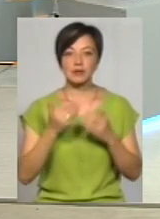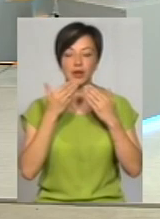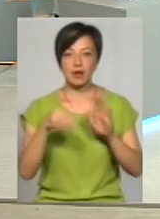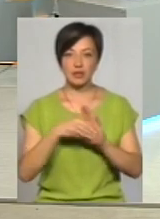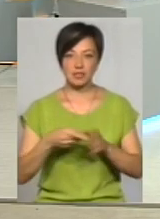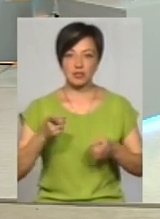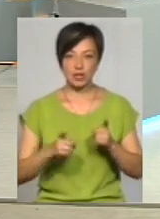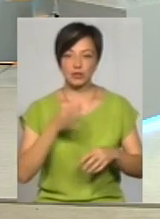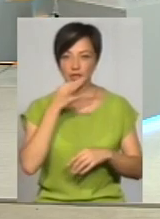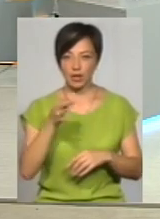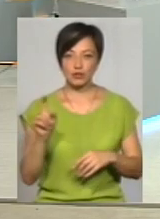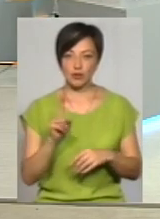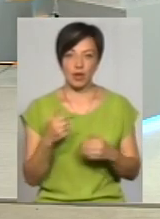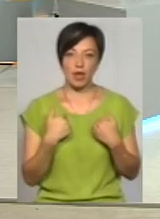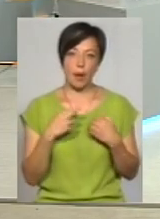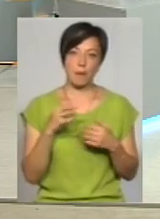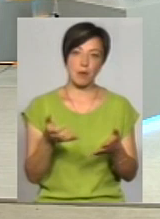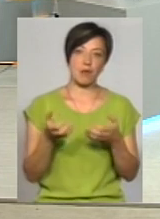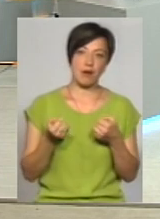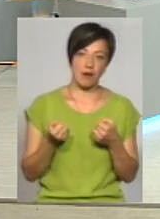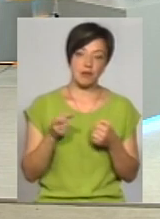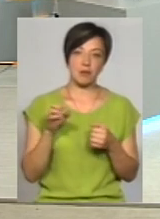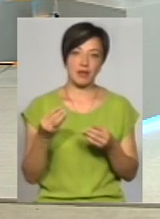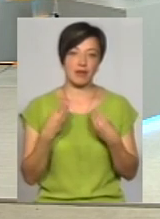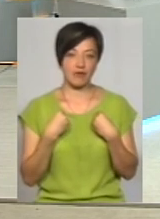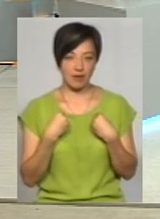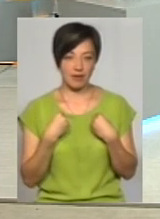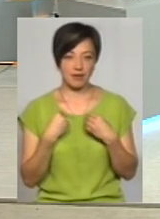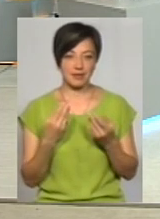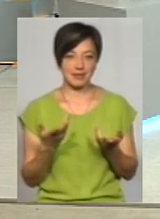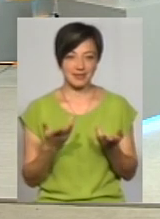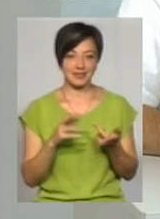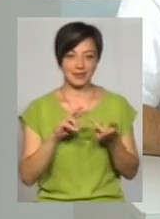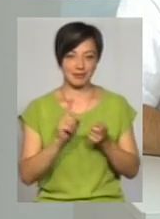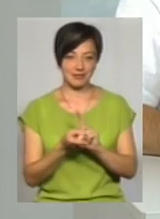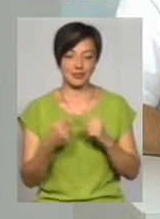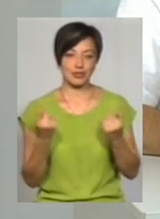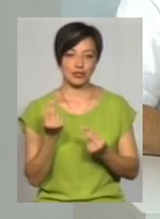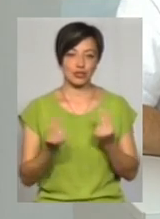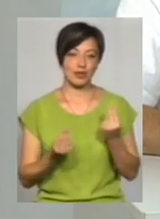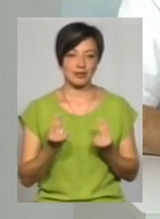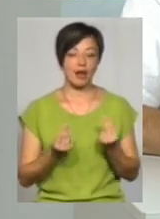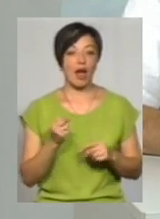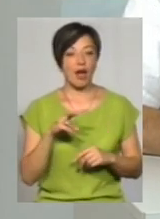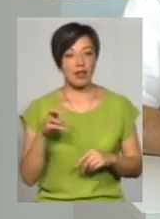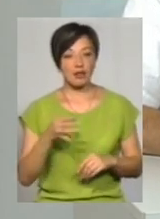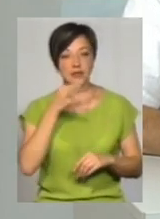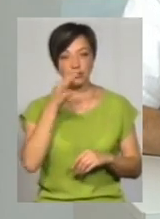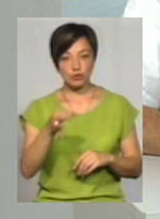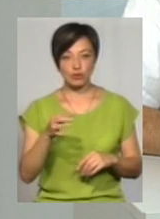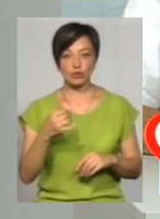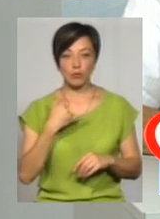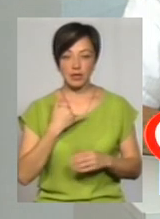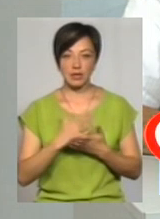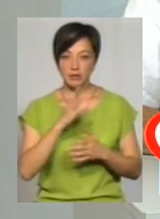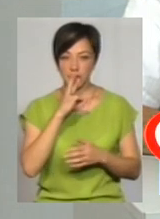хабарі, звичайно, скажуть, що я би брав, якби їх давали, якщо перевести це все на жарт. Але я вам скажу, що крім того, що в мене є